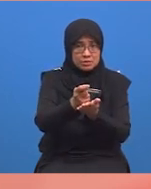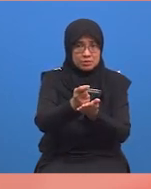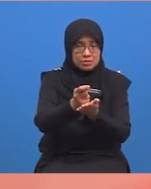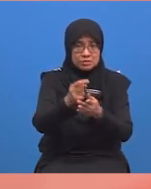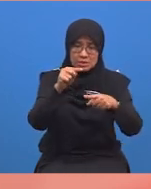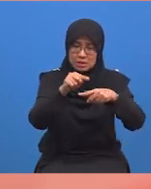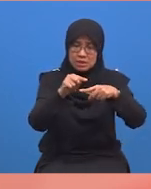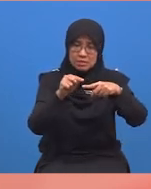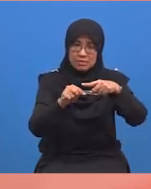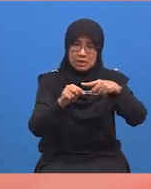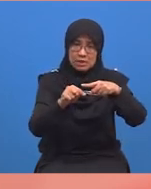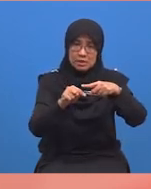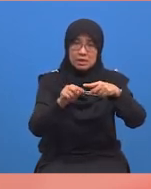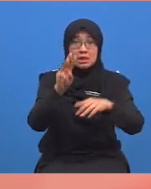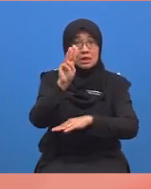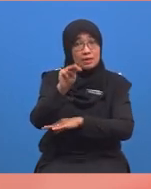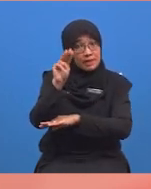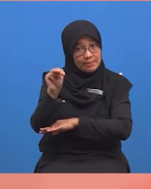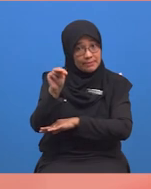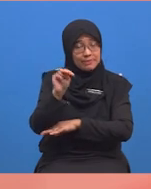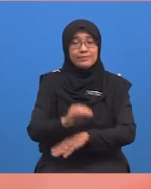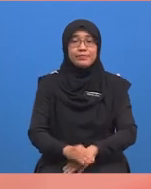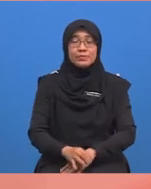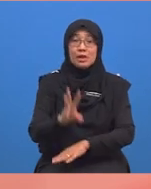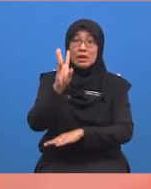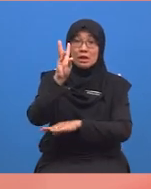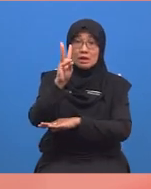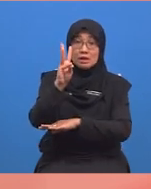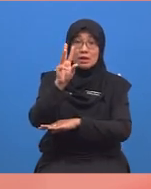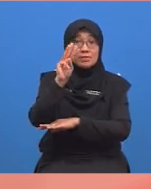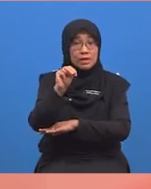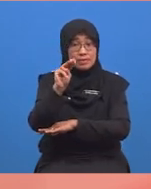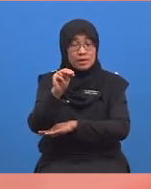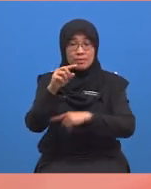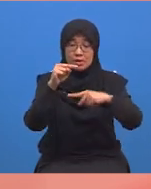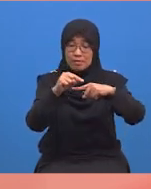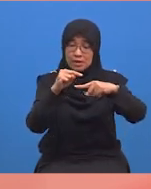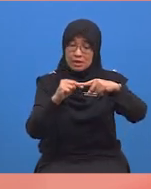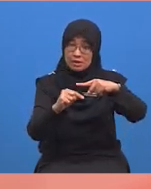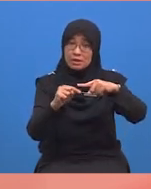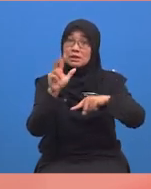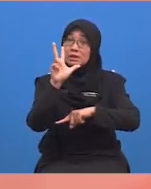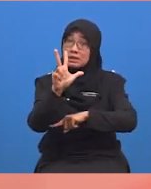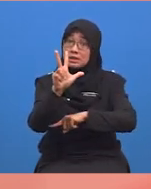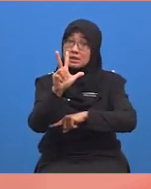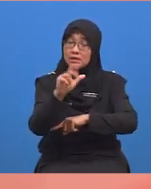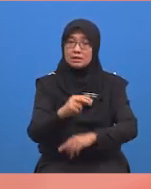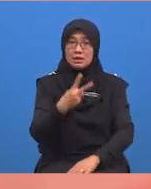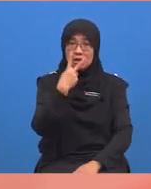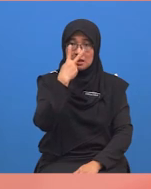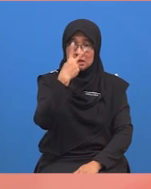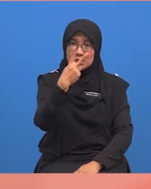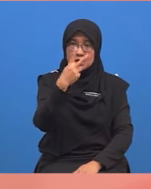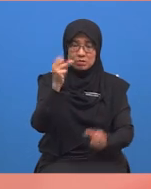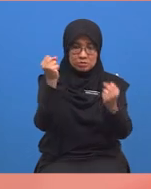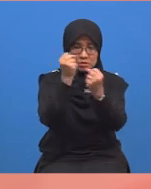nilai milimeter pula. Enam milimeter bahagi tiga. Lihat semula